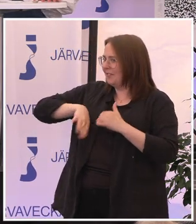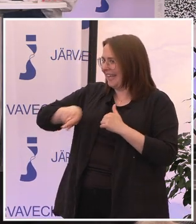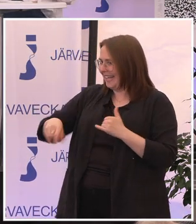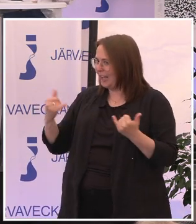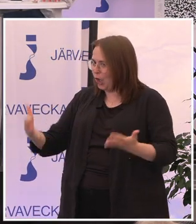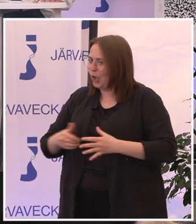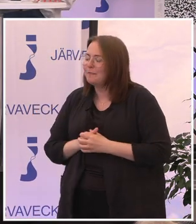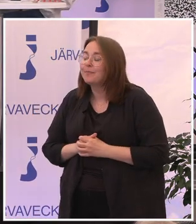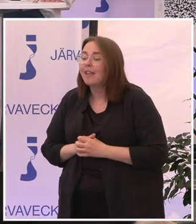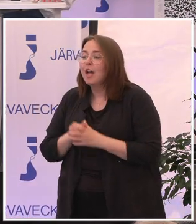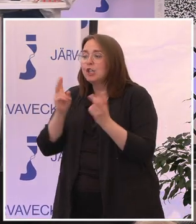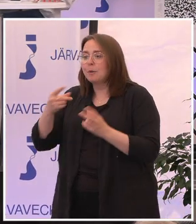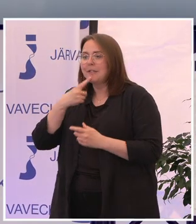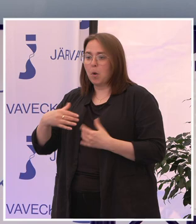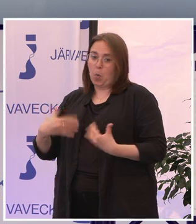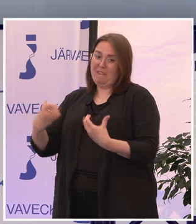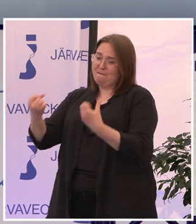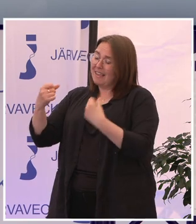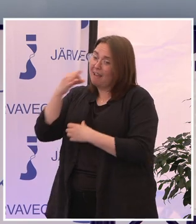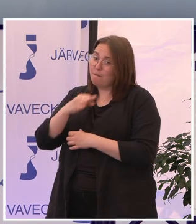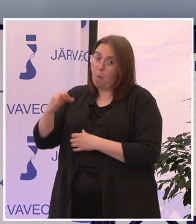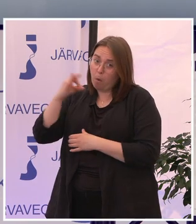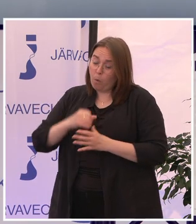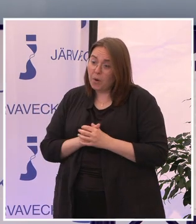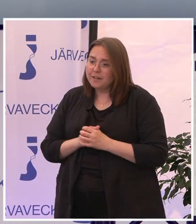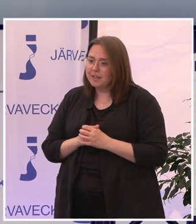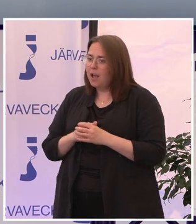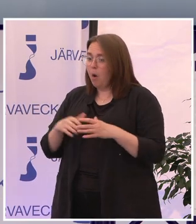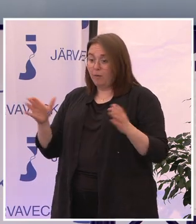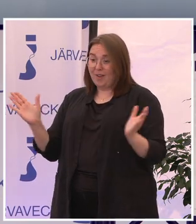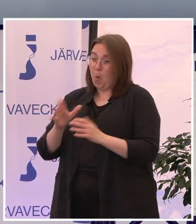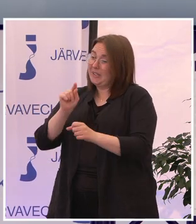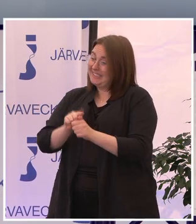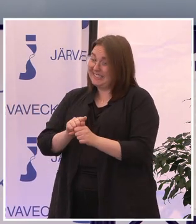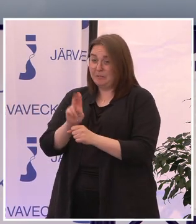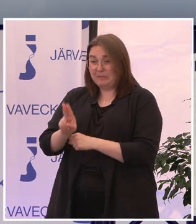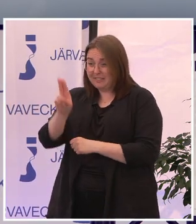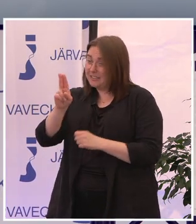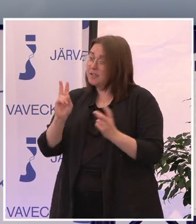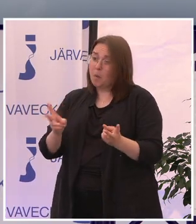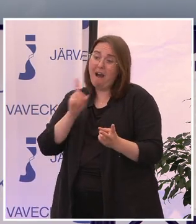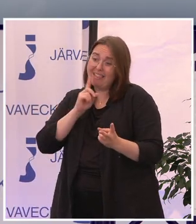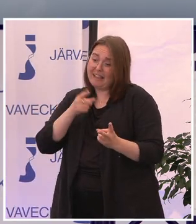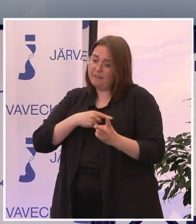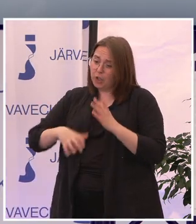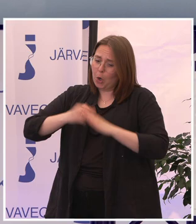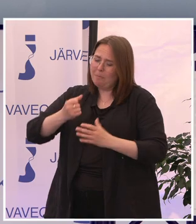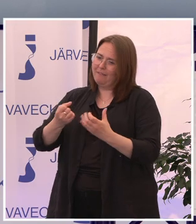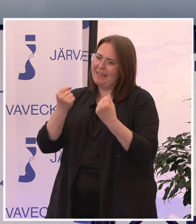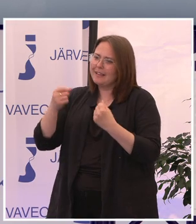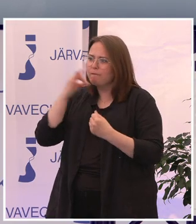Som sagt, mycket angelägna frågor. Alldeles för kort tid. Som det alltid är när man pratar om viktiga saker.